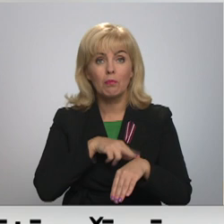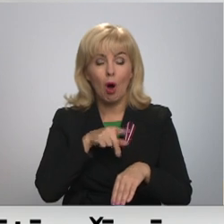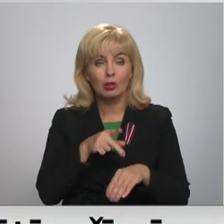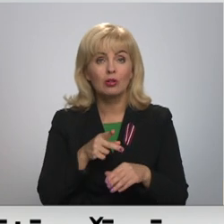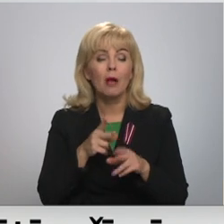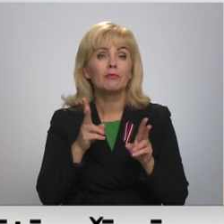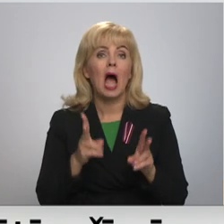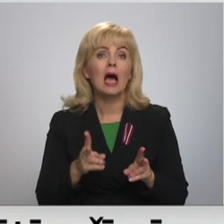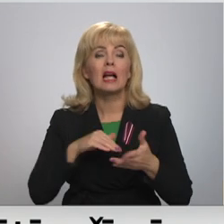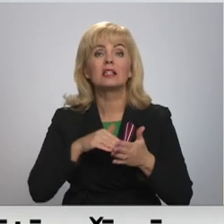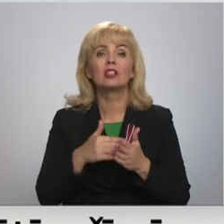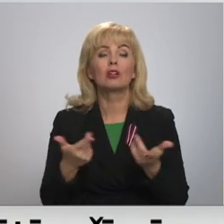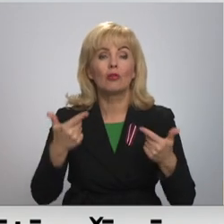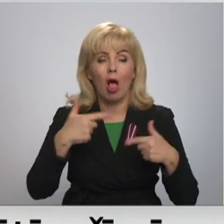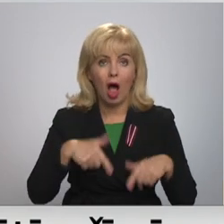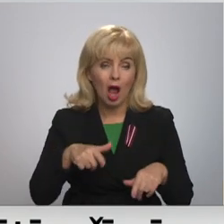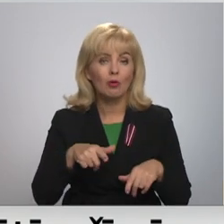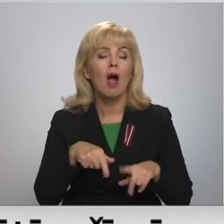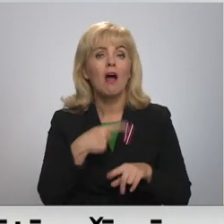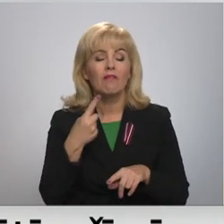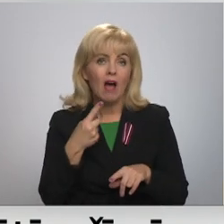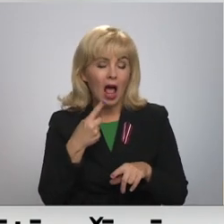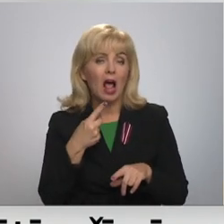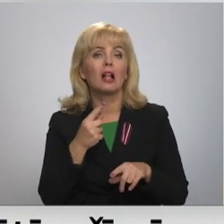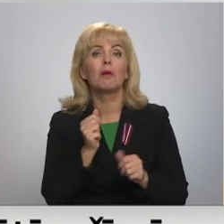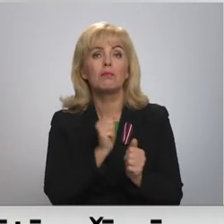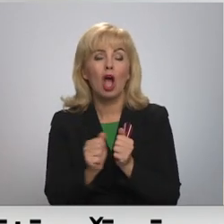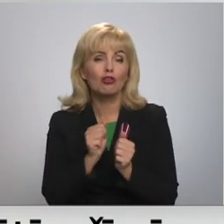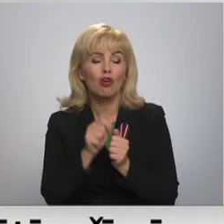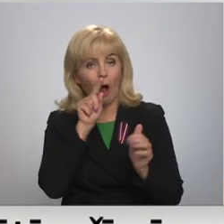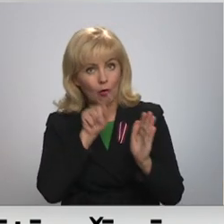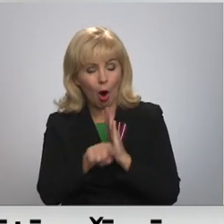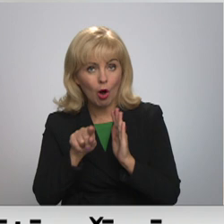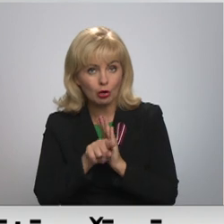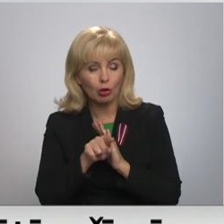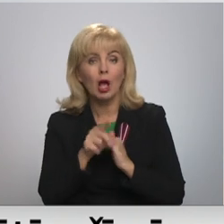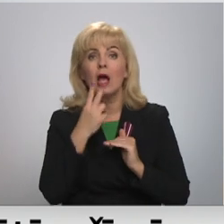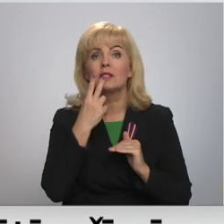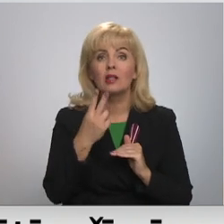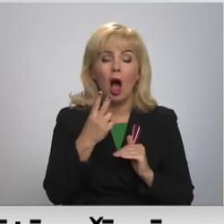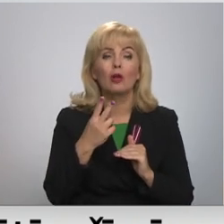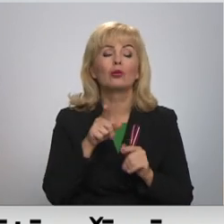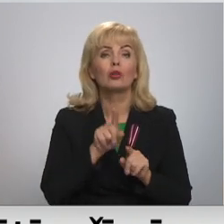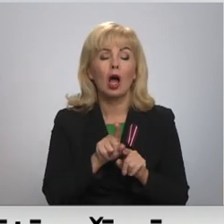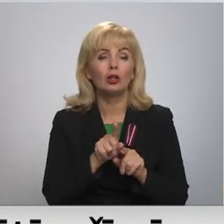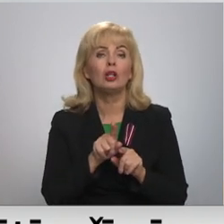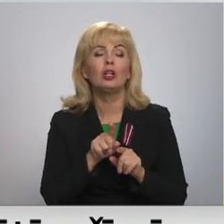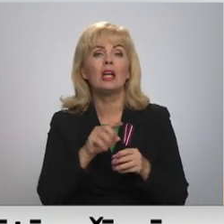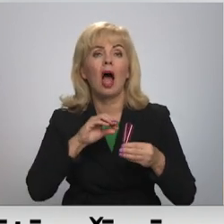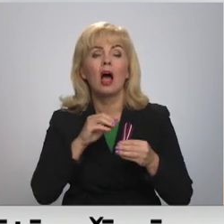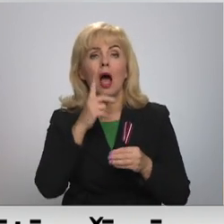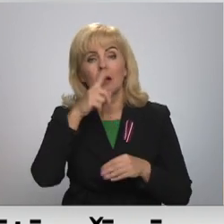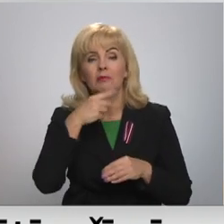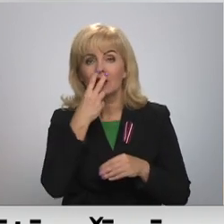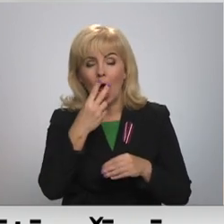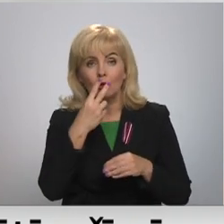situācijas laiku sprādā pastiprināti turpinot uzraudzīt gan ārkārtas situācijas laikā noteiktos ierobežojumus, gan arī